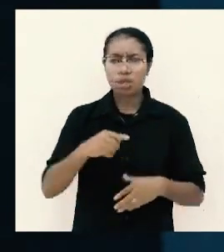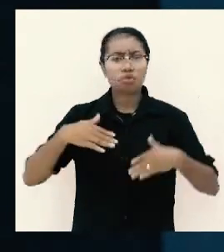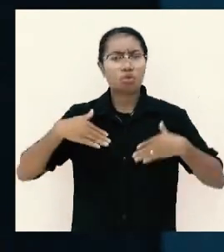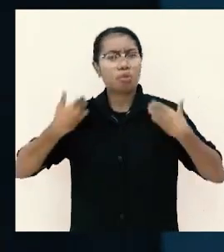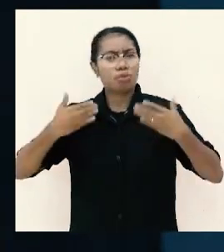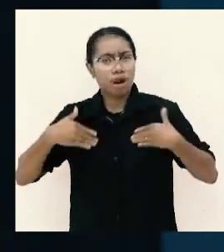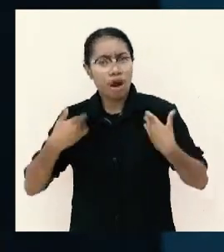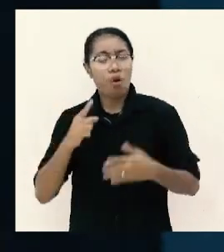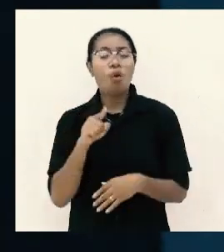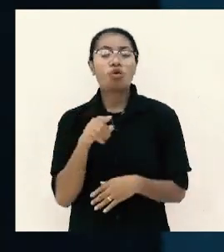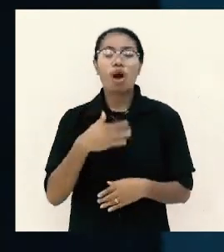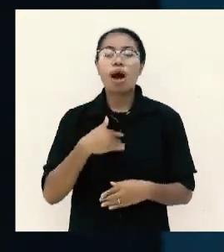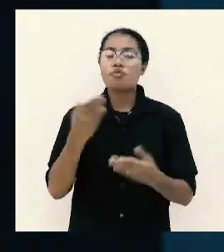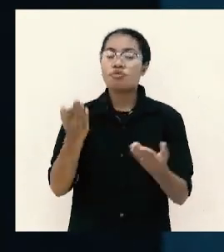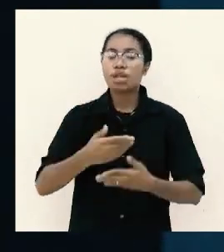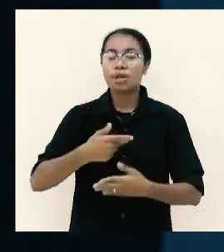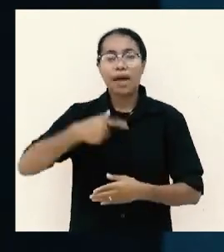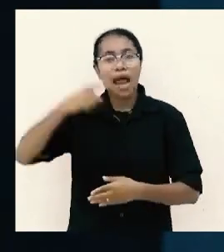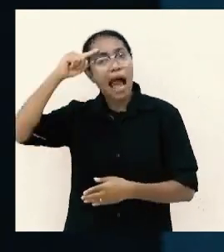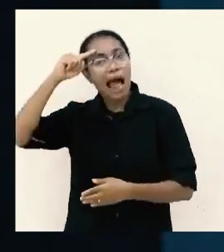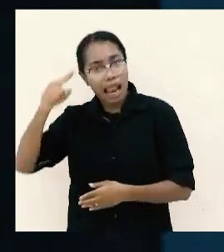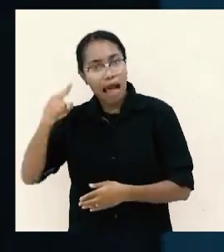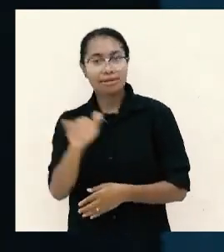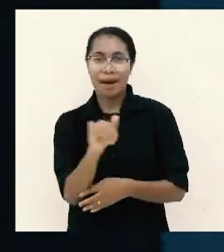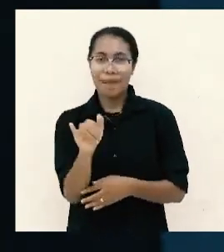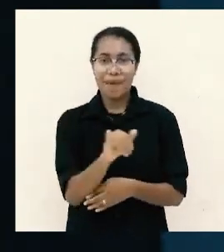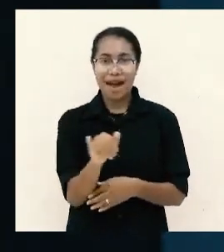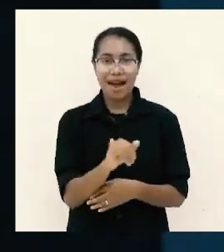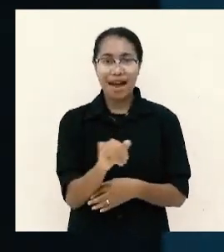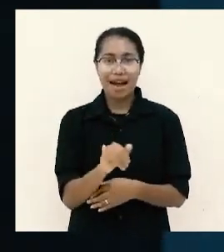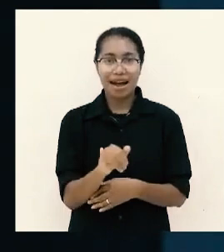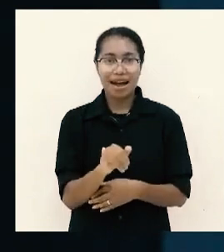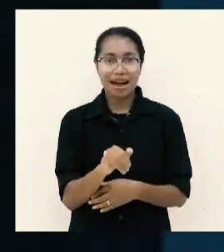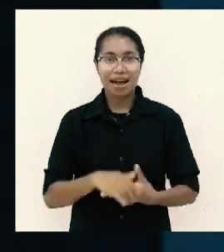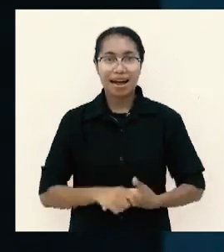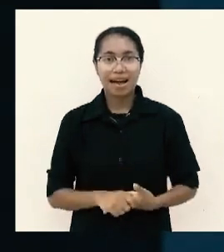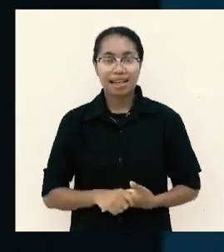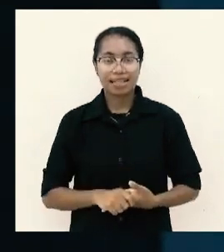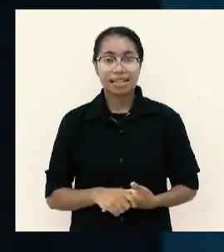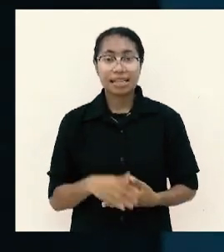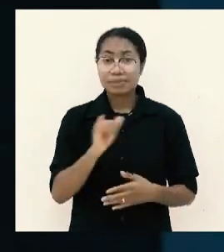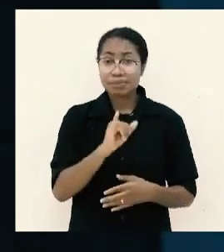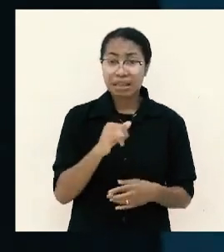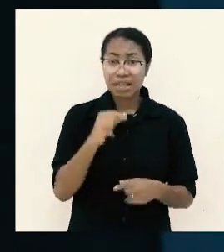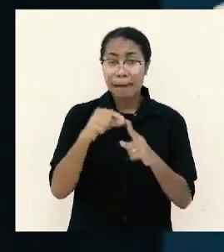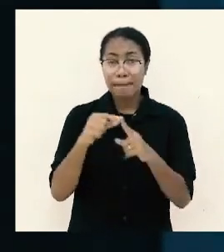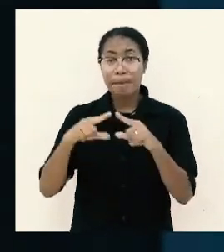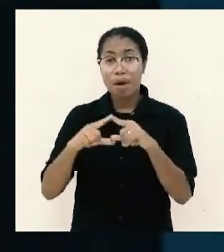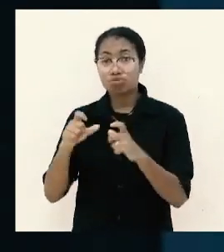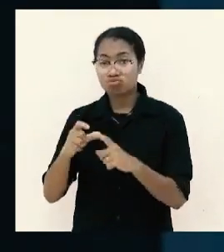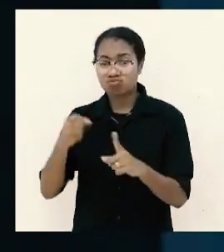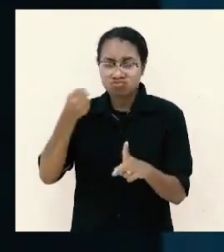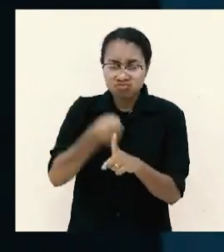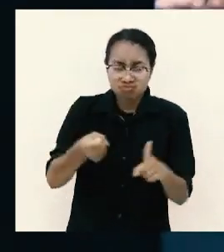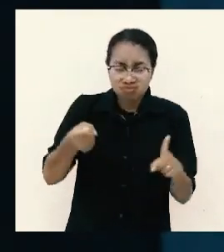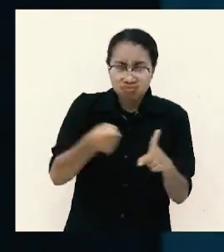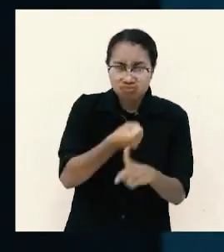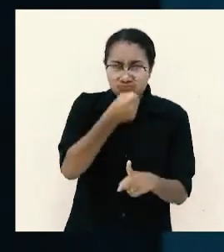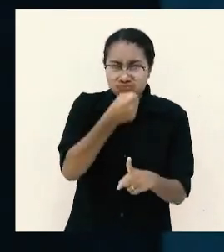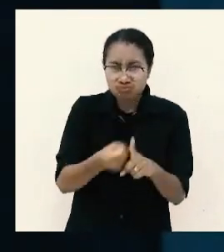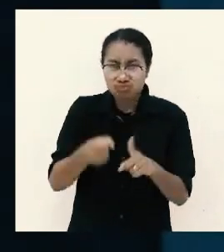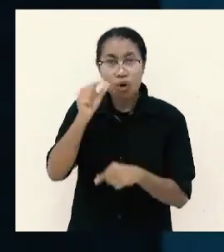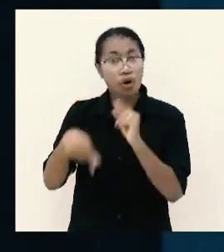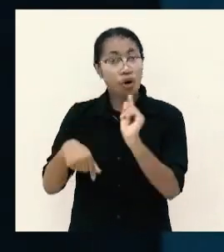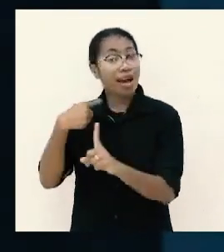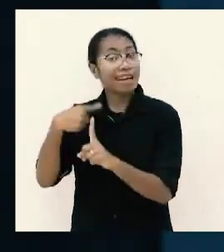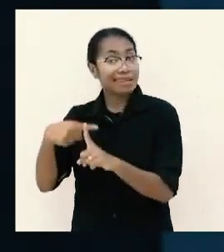kepadanya. Sama seperti Paulus itu menyiksa menganiaya orang Kristen tapi pada waktu Tuhan menampakkan diri